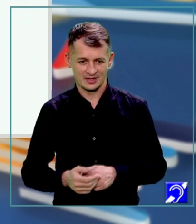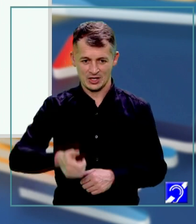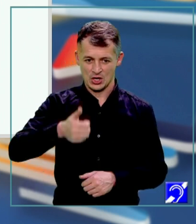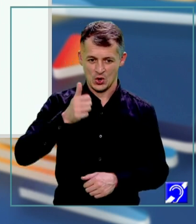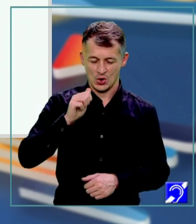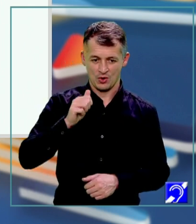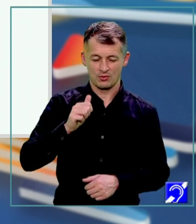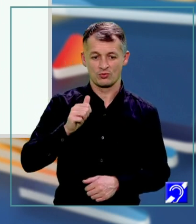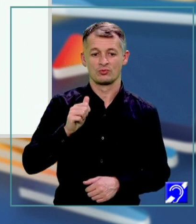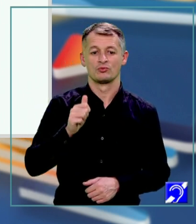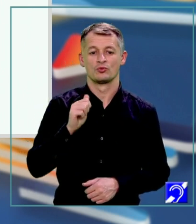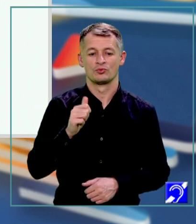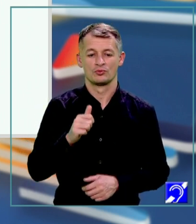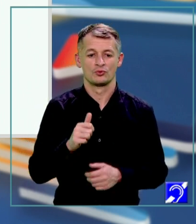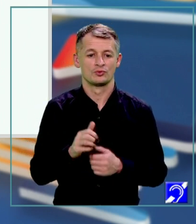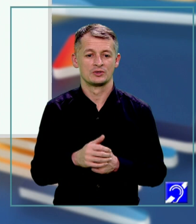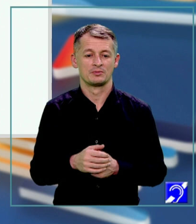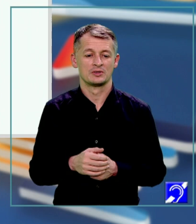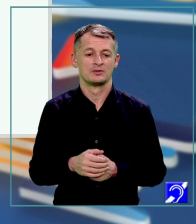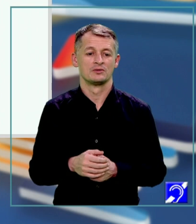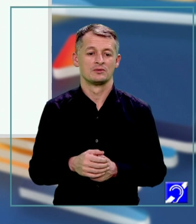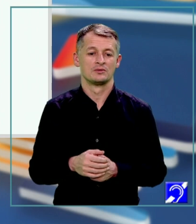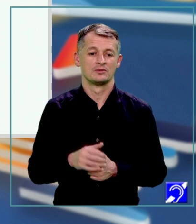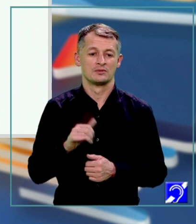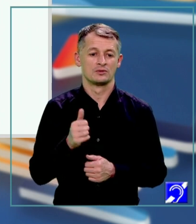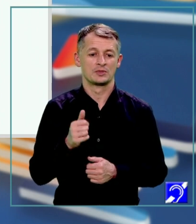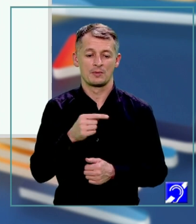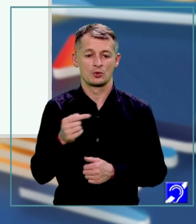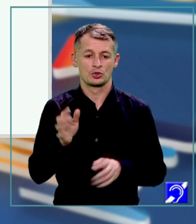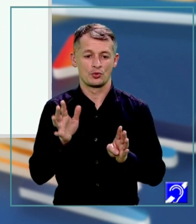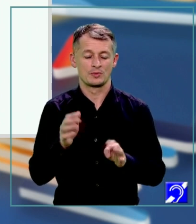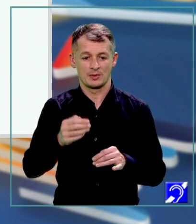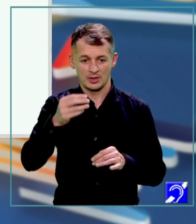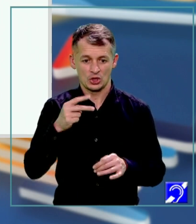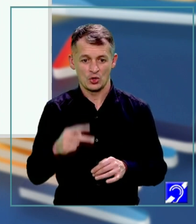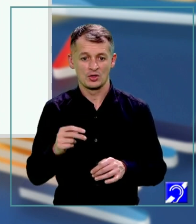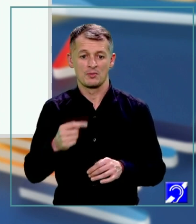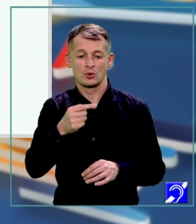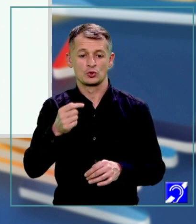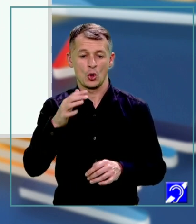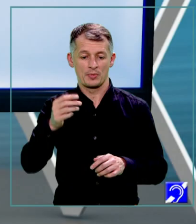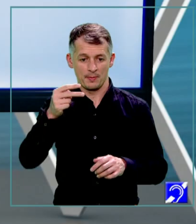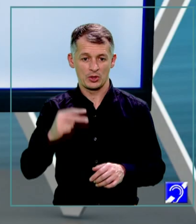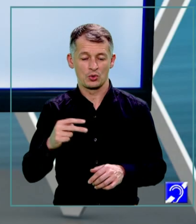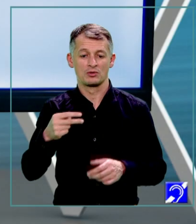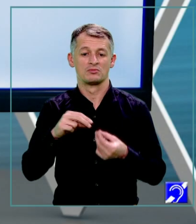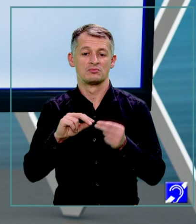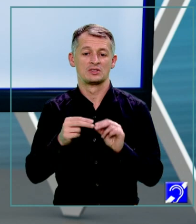19 totul pe 2. Obținem minus 8 pe 2, ceea ce înseamnă minus 4.